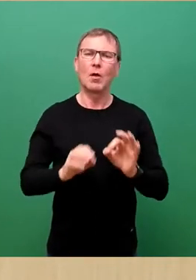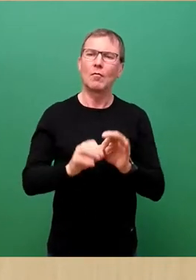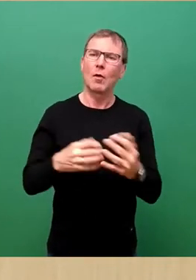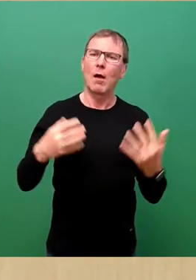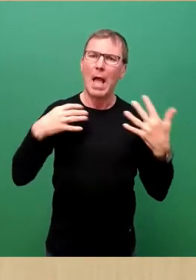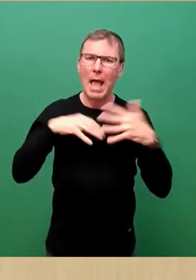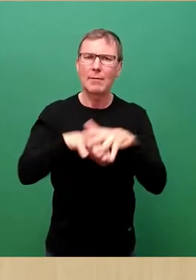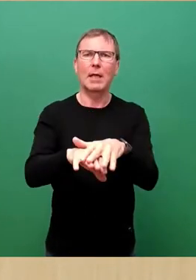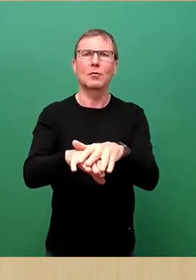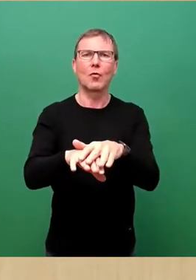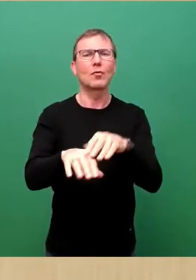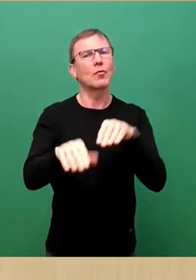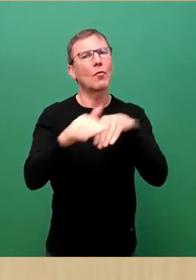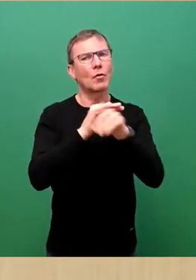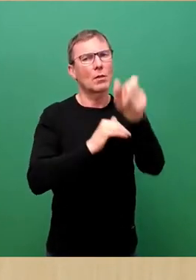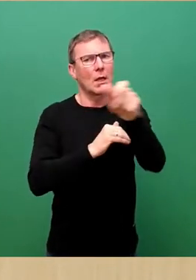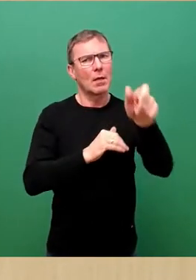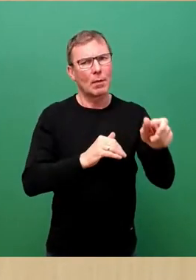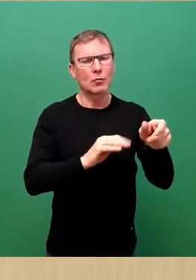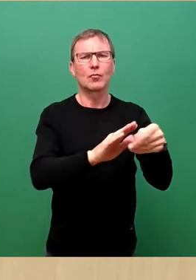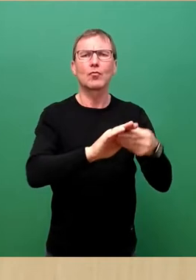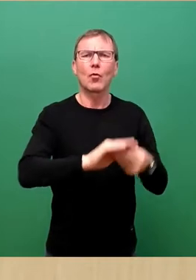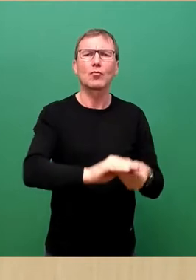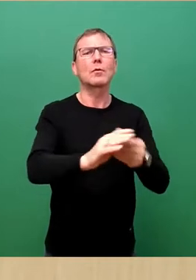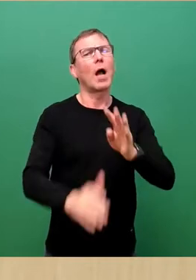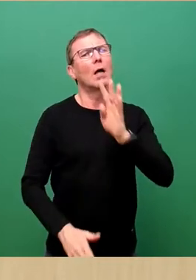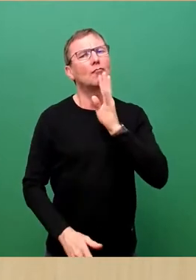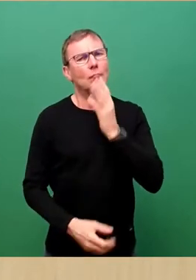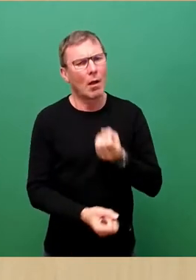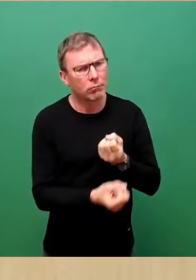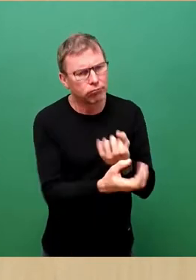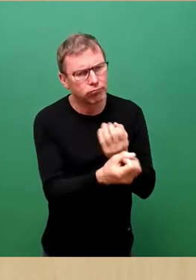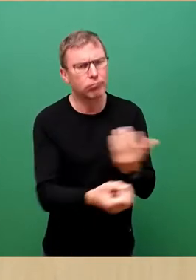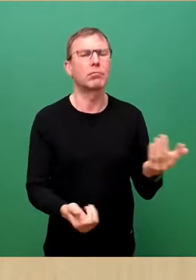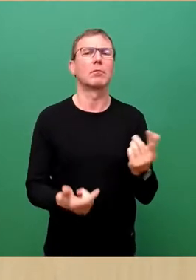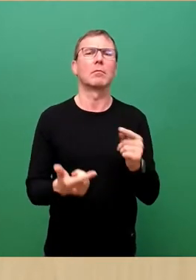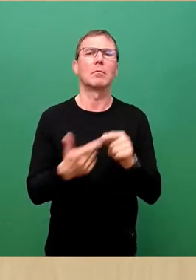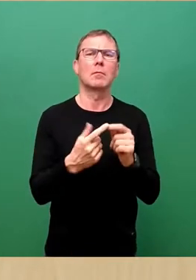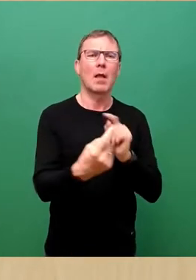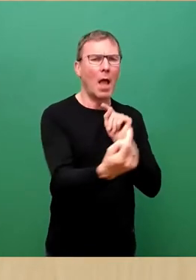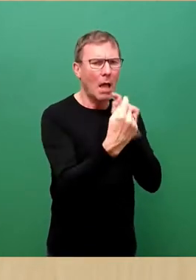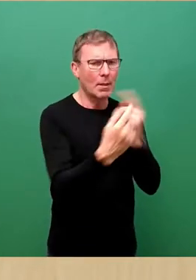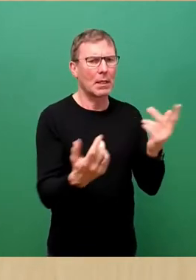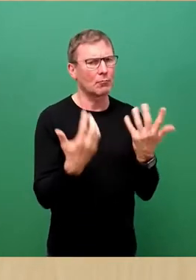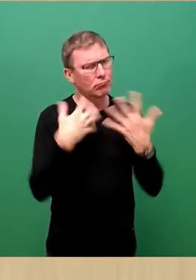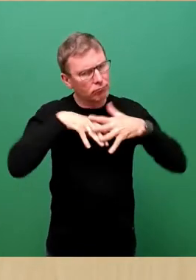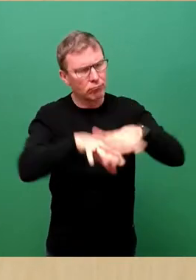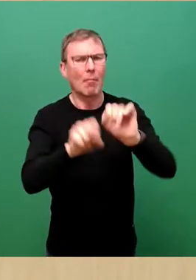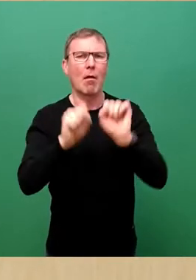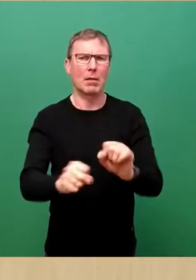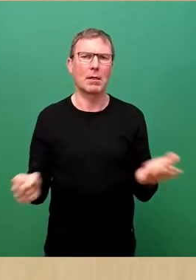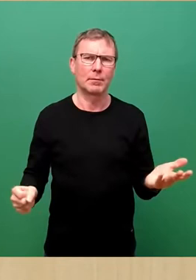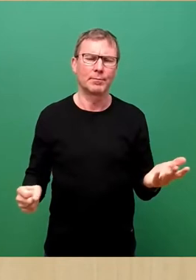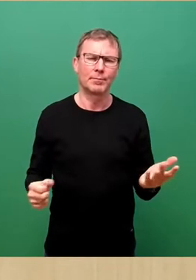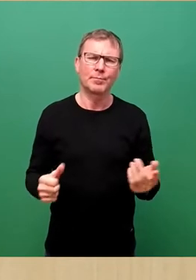geflüchteten Menschen durch Unterstützung bei der Sprachvermittlung sowie durch Begegnungen gelingen kann. Einige